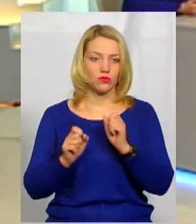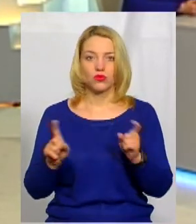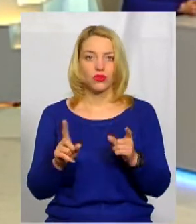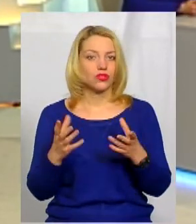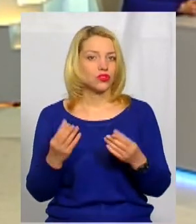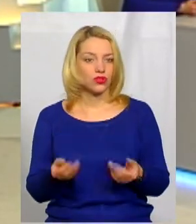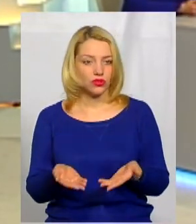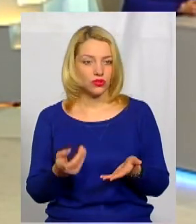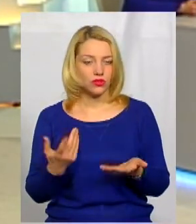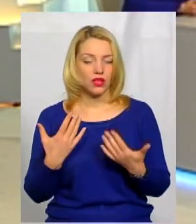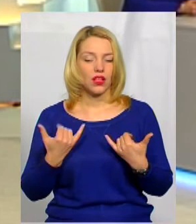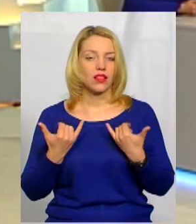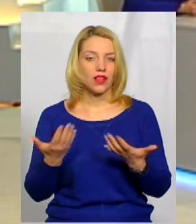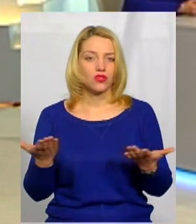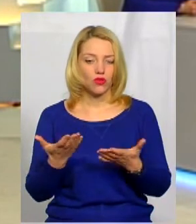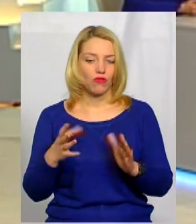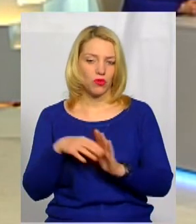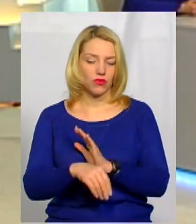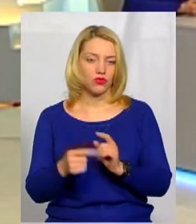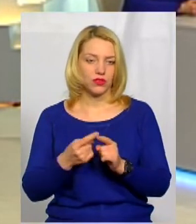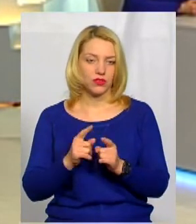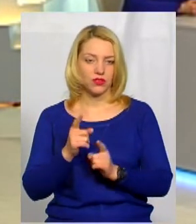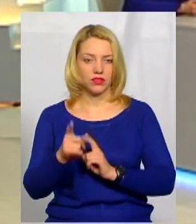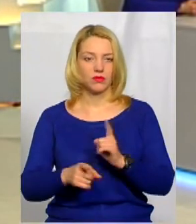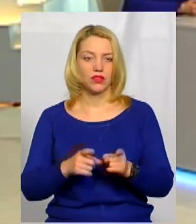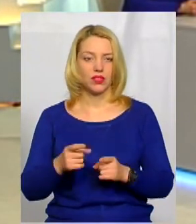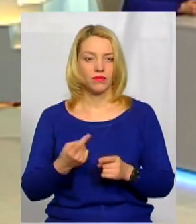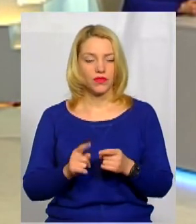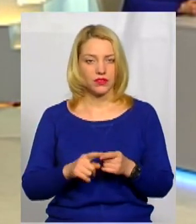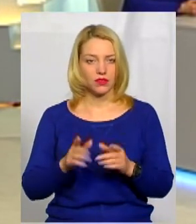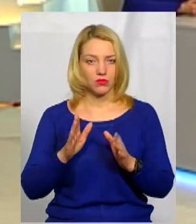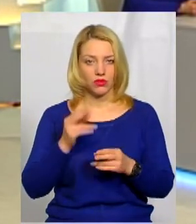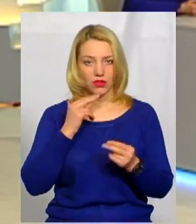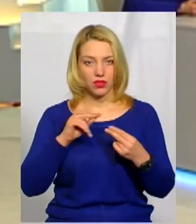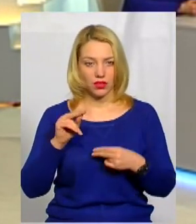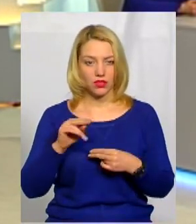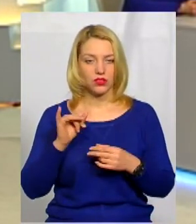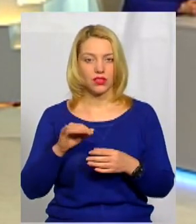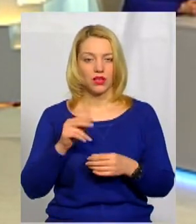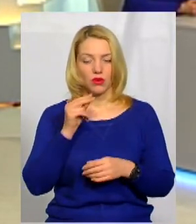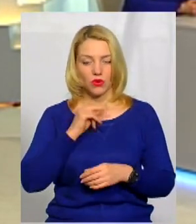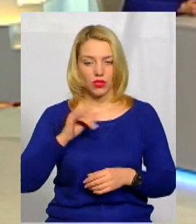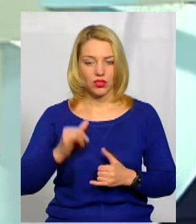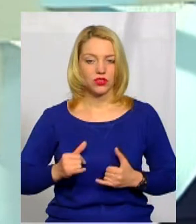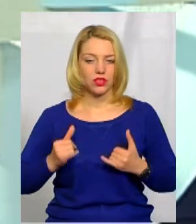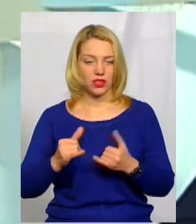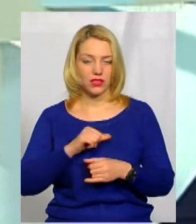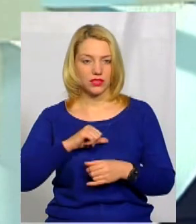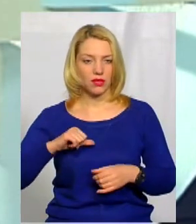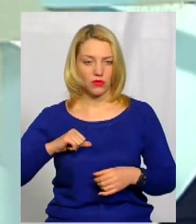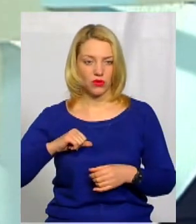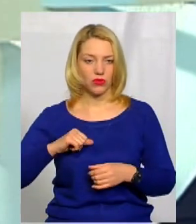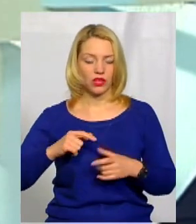чого запроваджуються ці зміни? Ну, я думаю, це буде краще, і покращення для самого